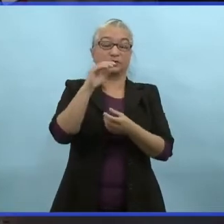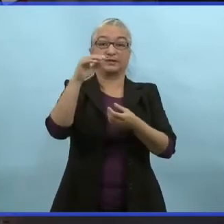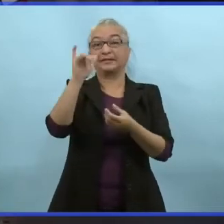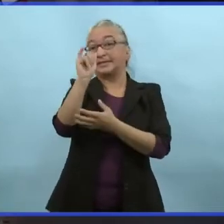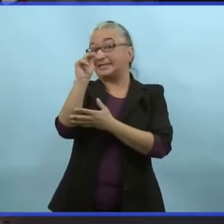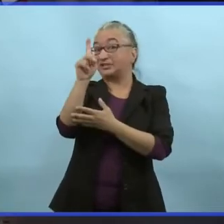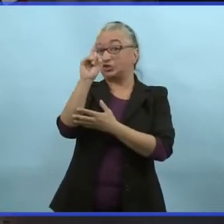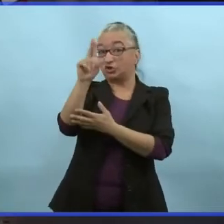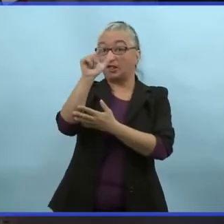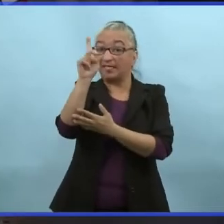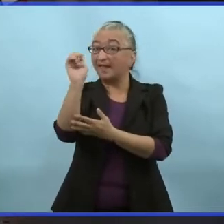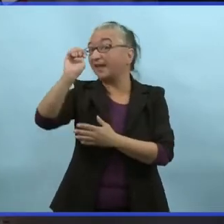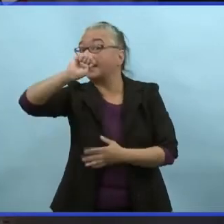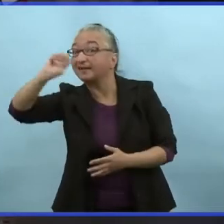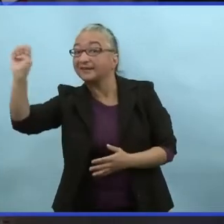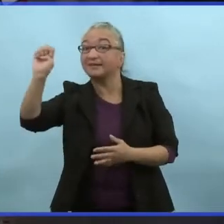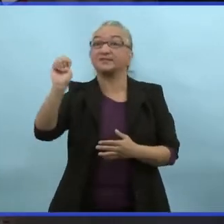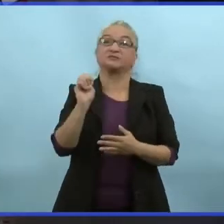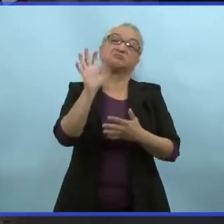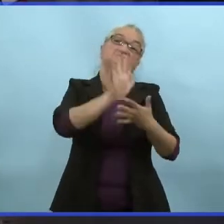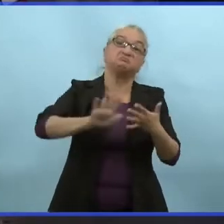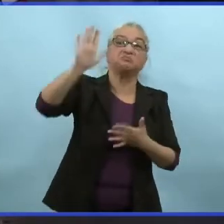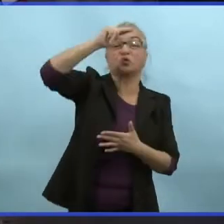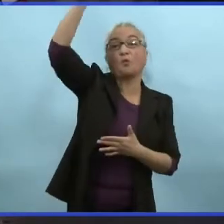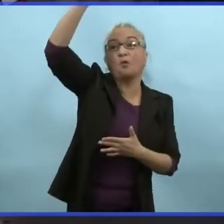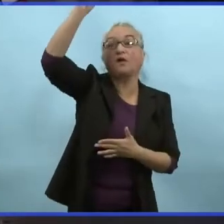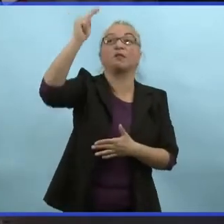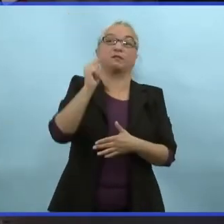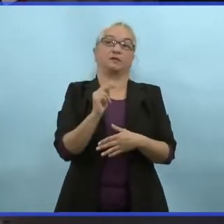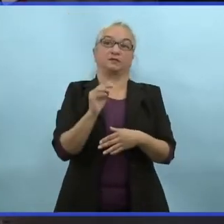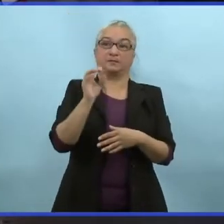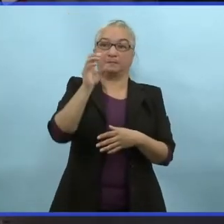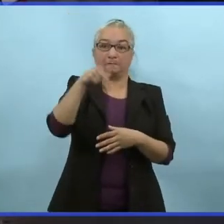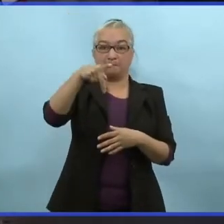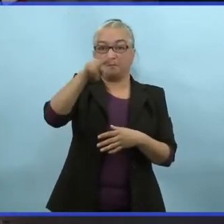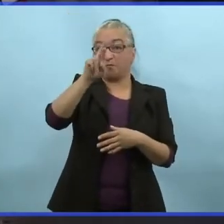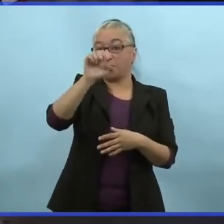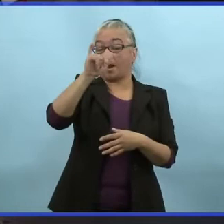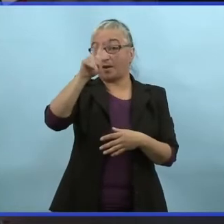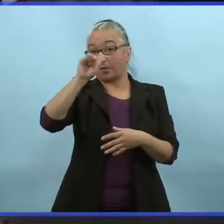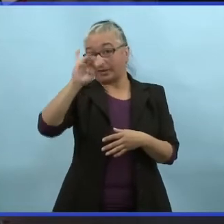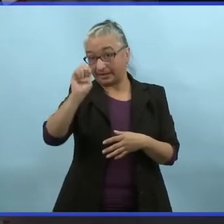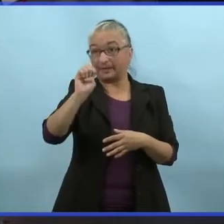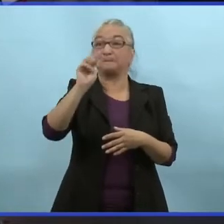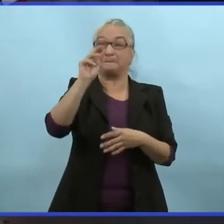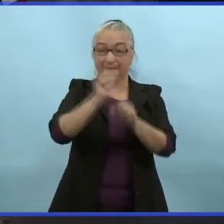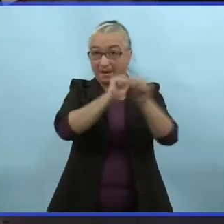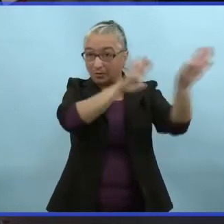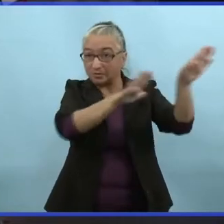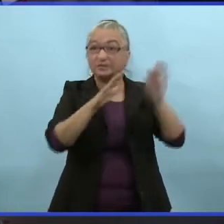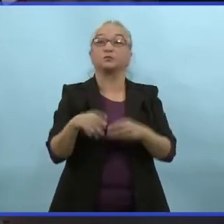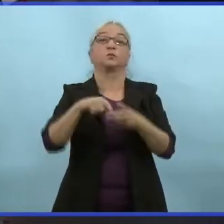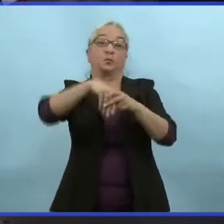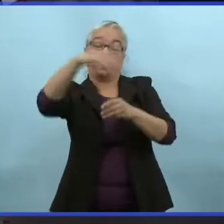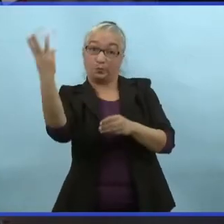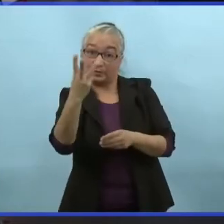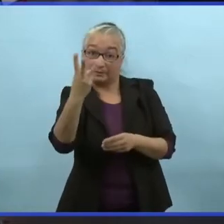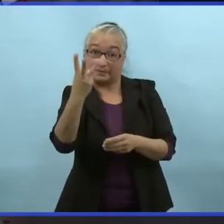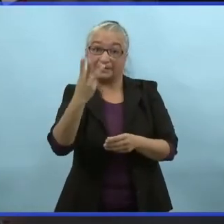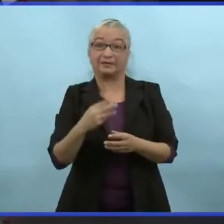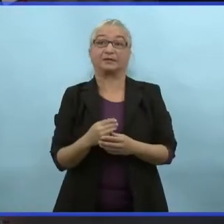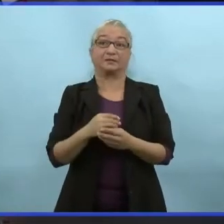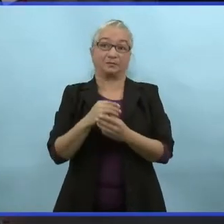Winnipeg et cela comprend maintenant les municipalités de Cartier, Hellingley, McDonald's, Richotte, Niverville, Richotte, Saint-François-Xavier